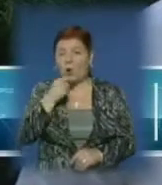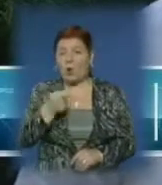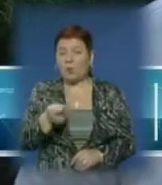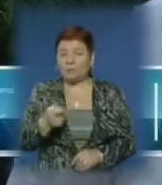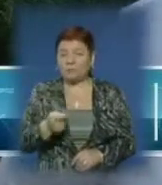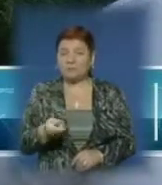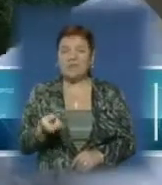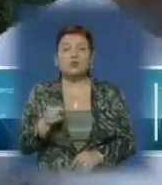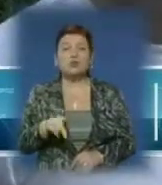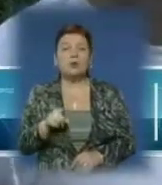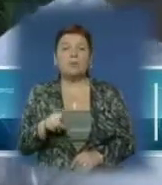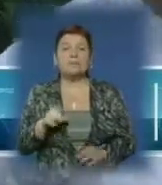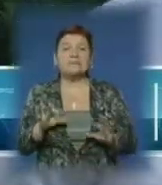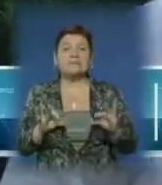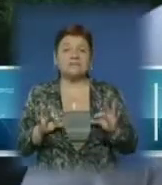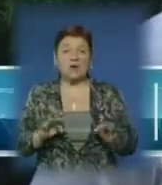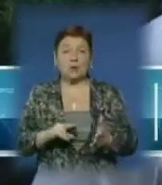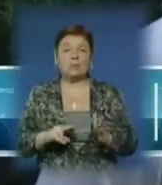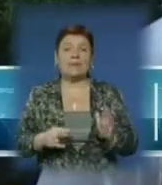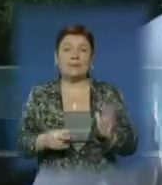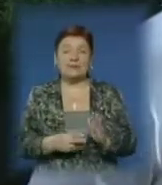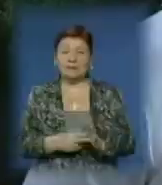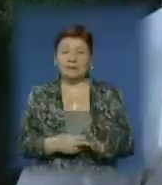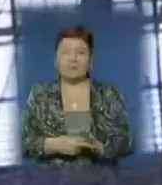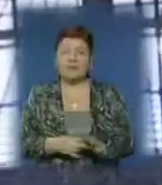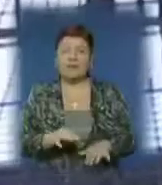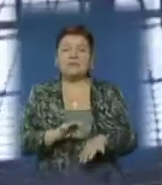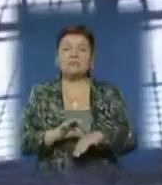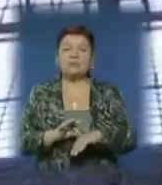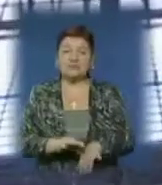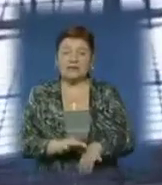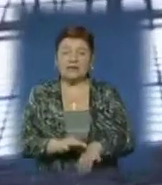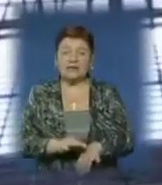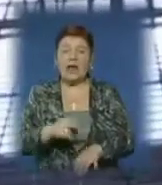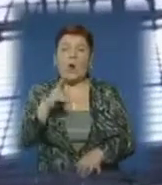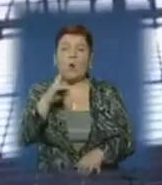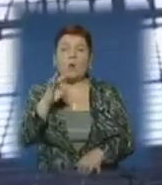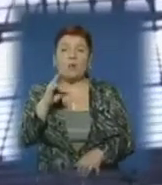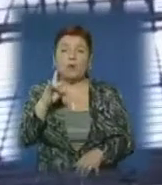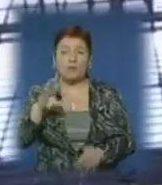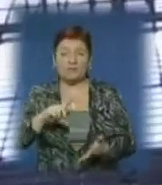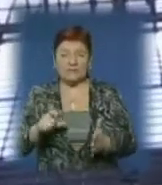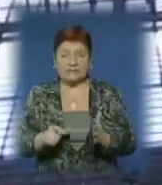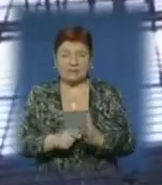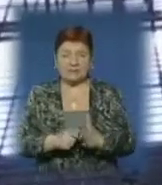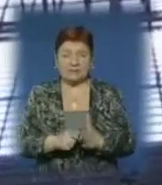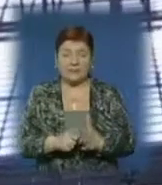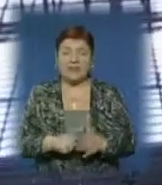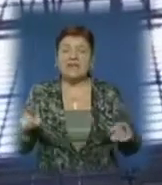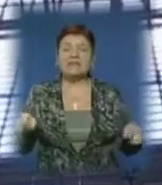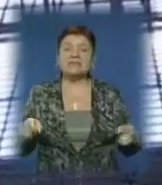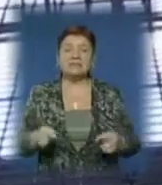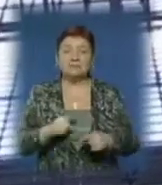Для цього ми, звичайно, плануємо запустити комбікормовий цех для власних потреб. Із введенням